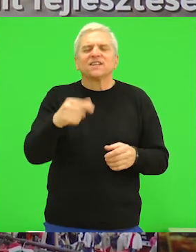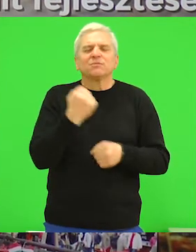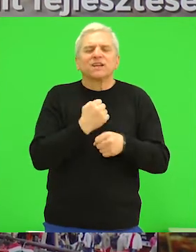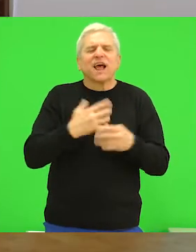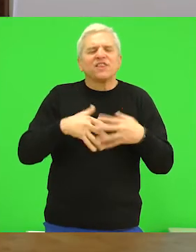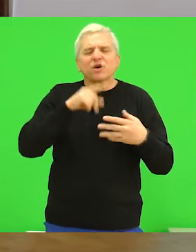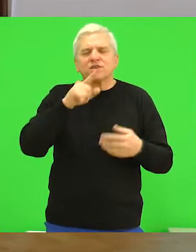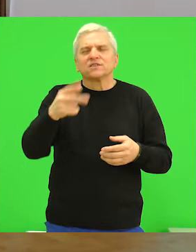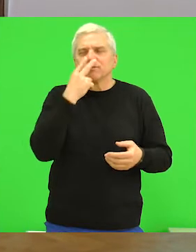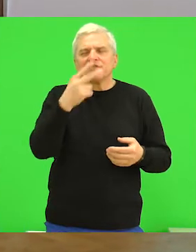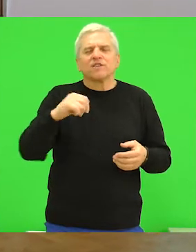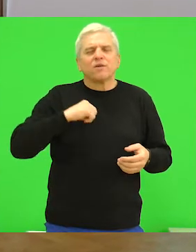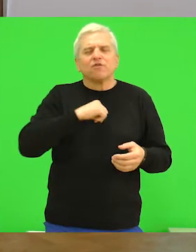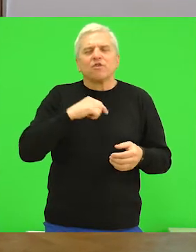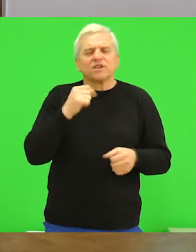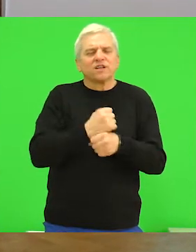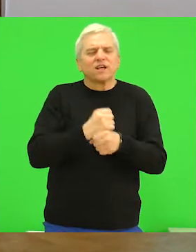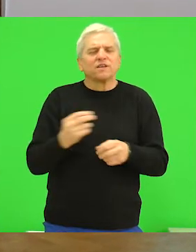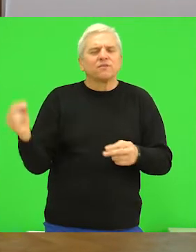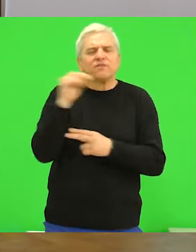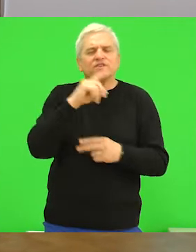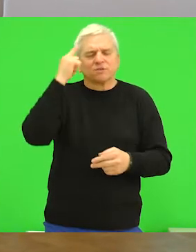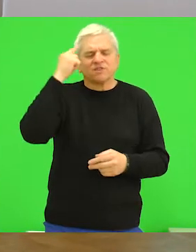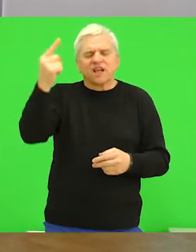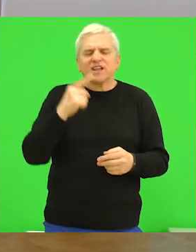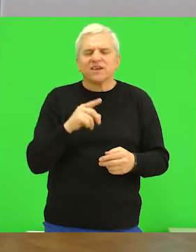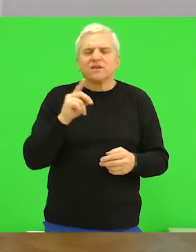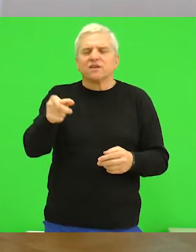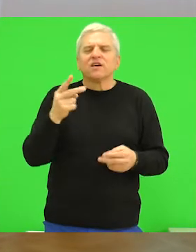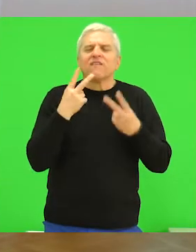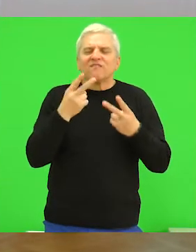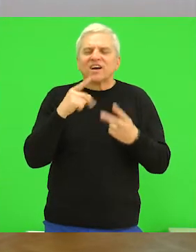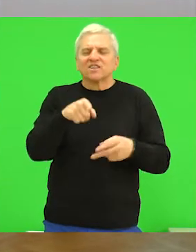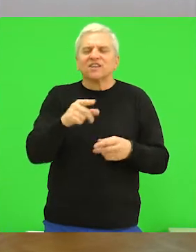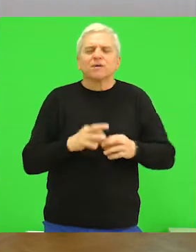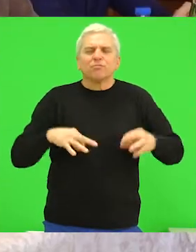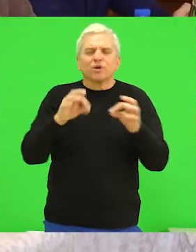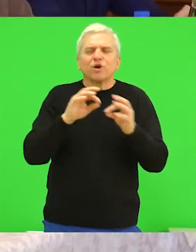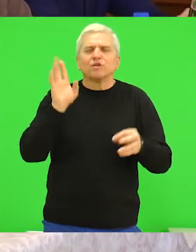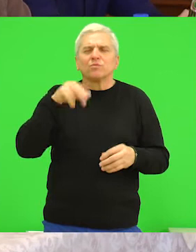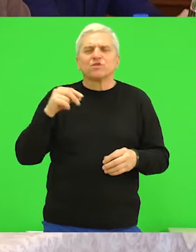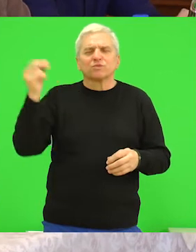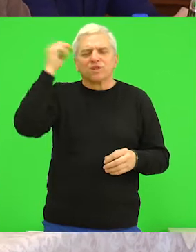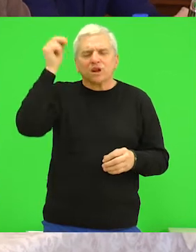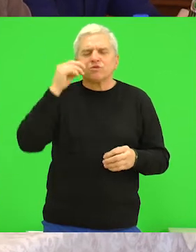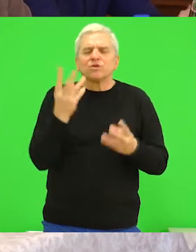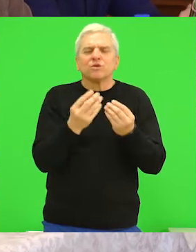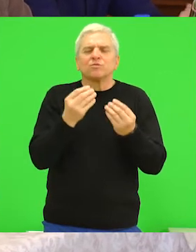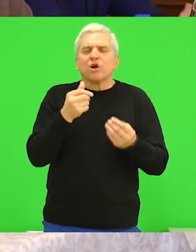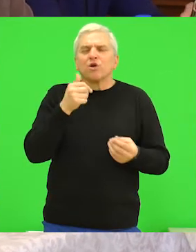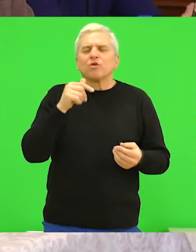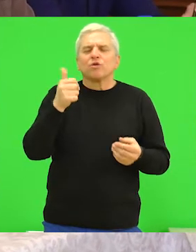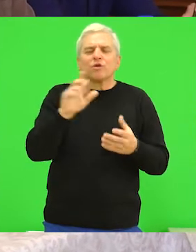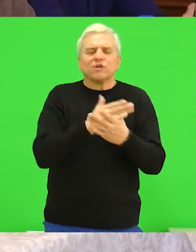smo uvidjeli da se u Vojvodini na tome radi sa velikim znanjem. Zato je važan ovaj projekat jer možemo da naučimo mnogo